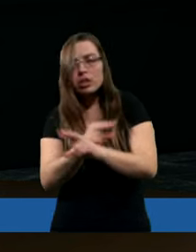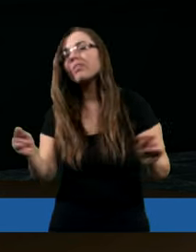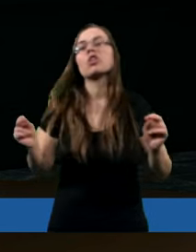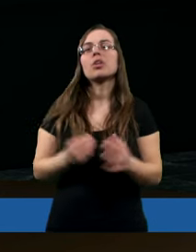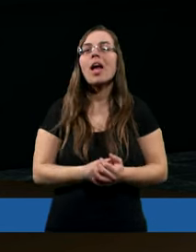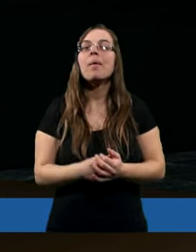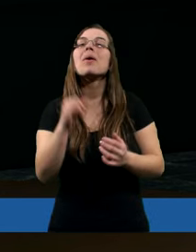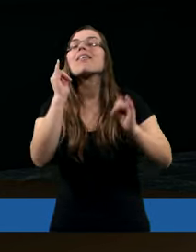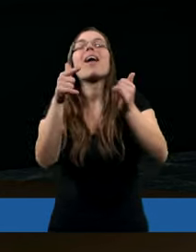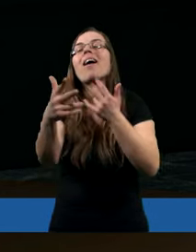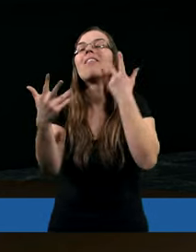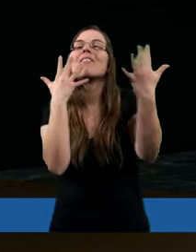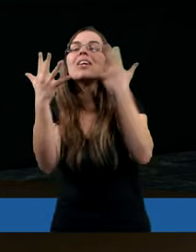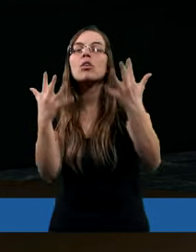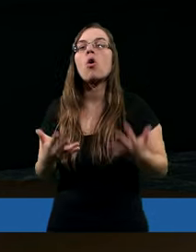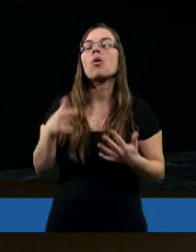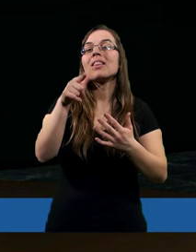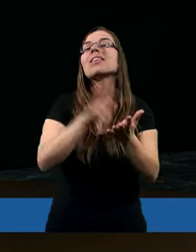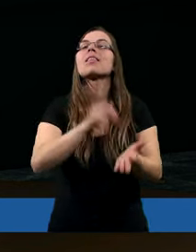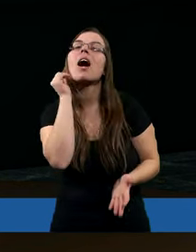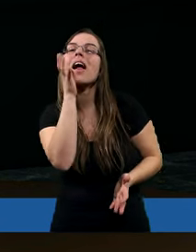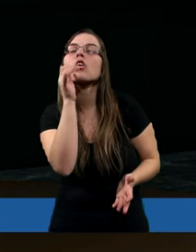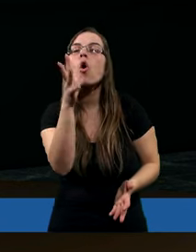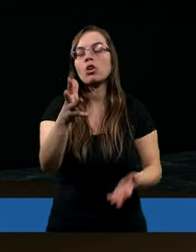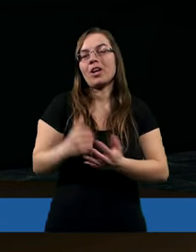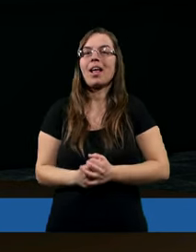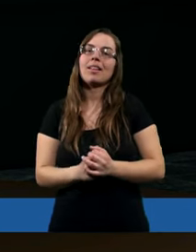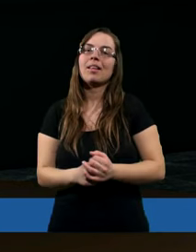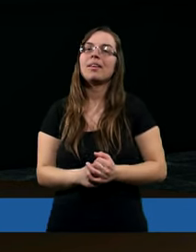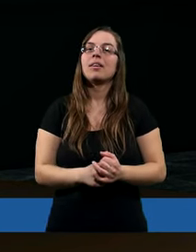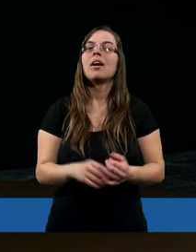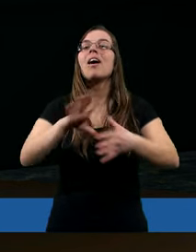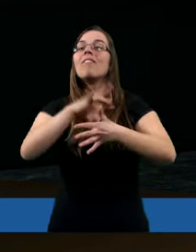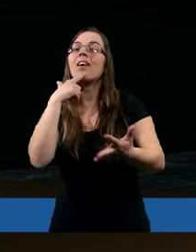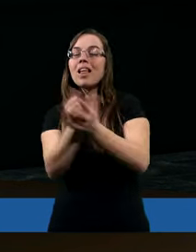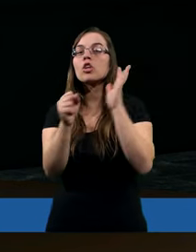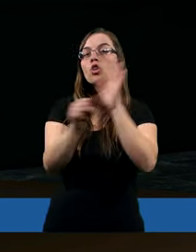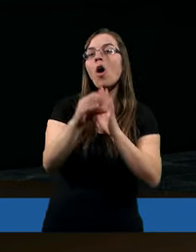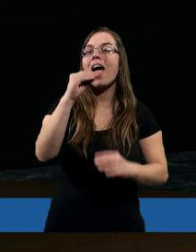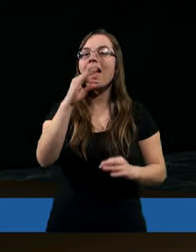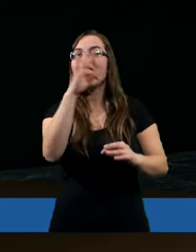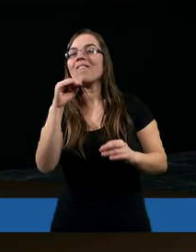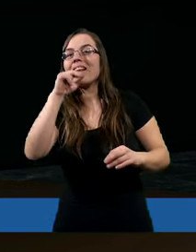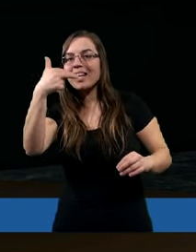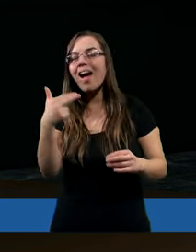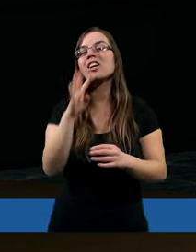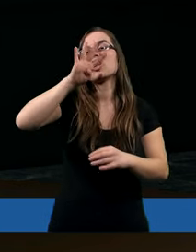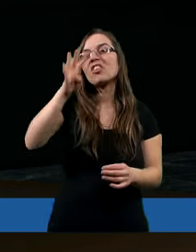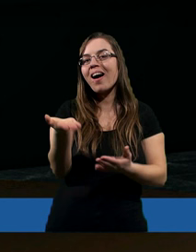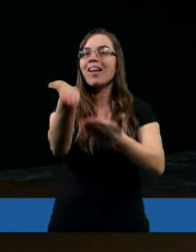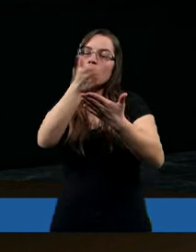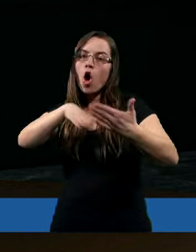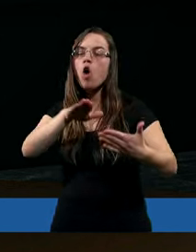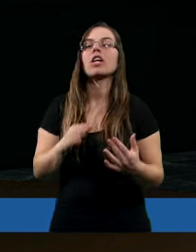jak to może wyglądać na co dzień? W liście do Efezjan w czwartym